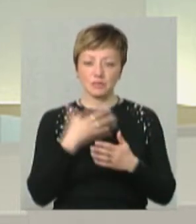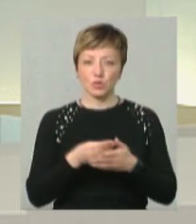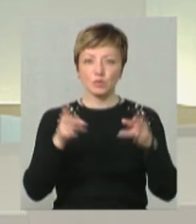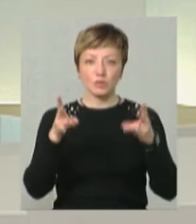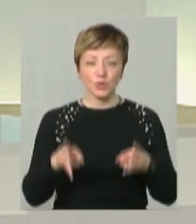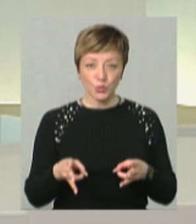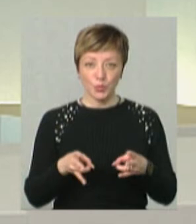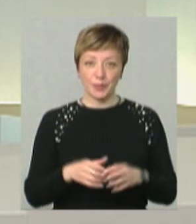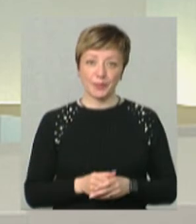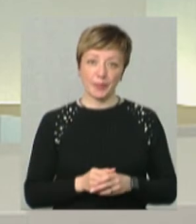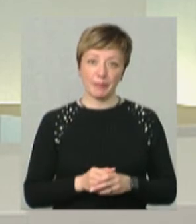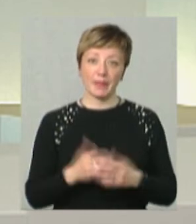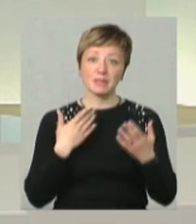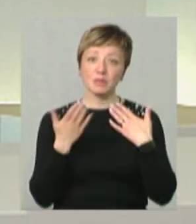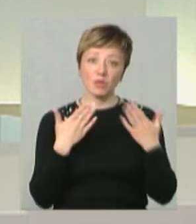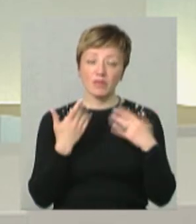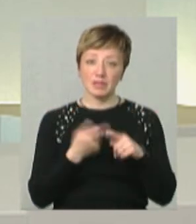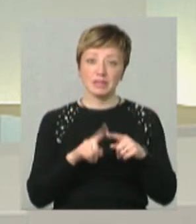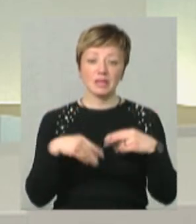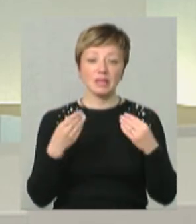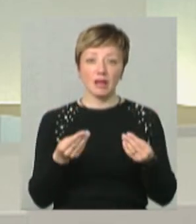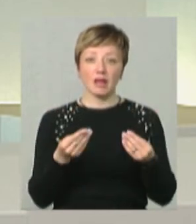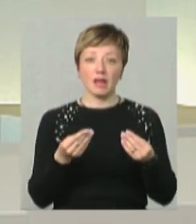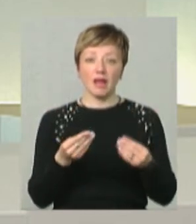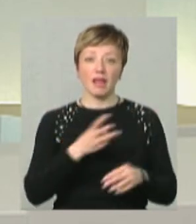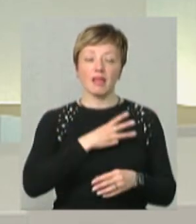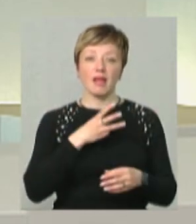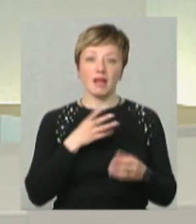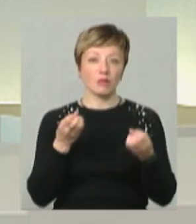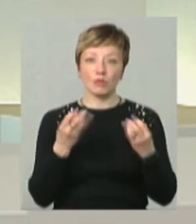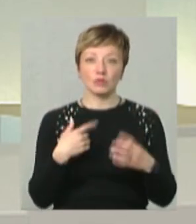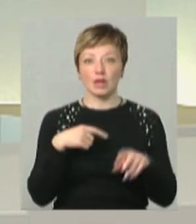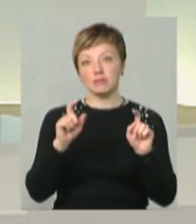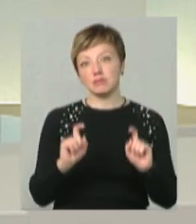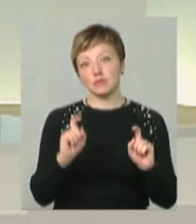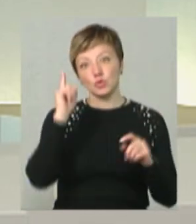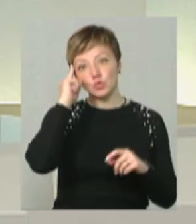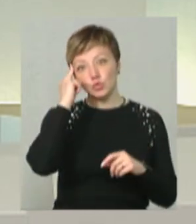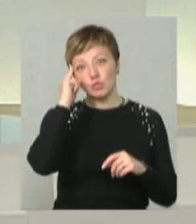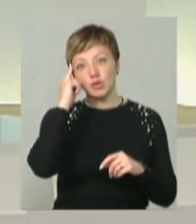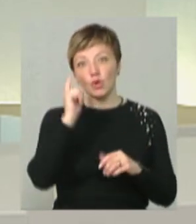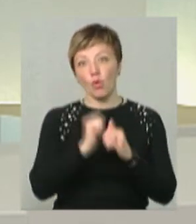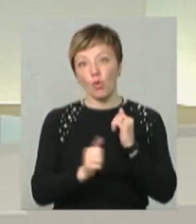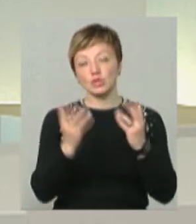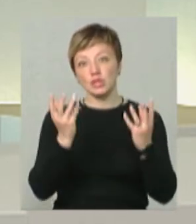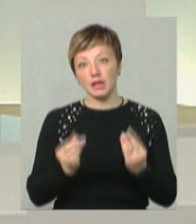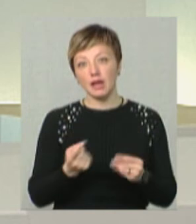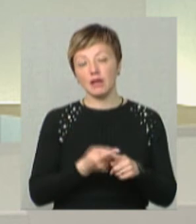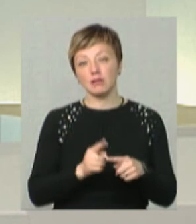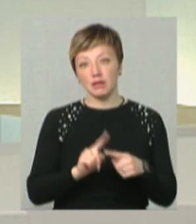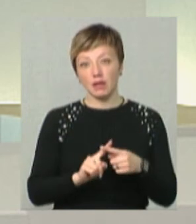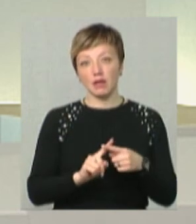І спілкуватися це дає певну енергію, а не тому, що я буду сидіти і думати знову кожний день оце